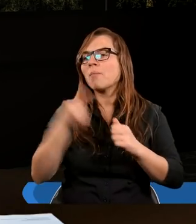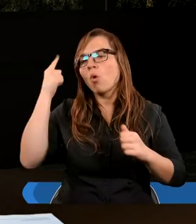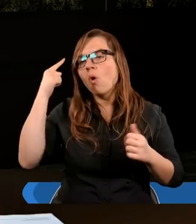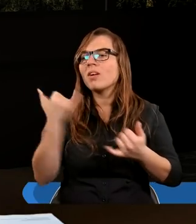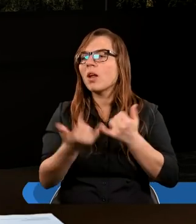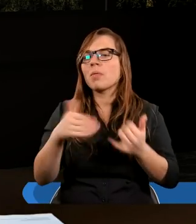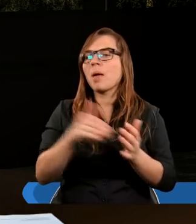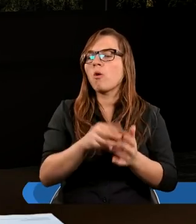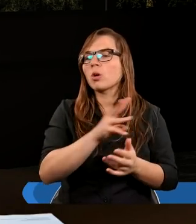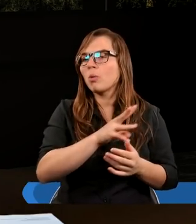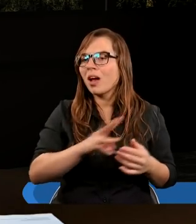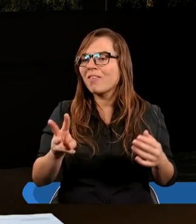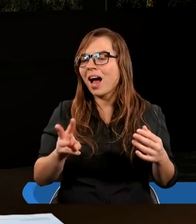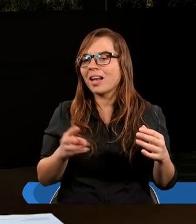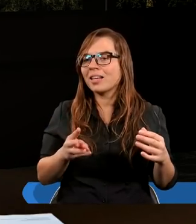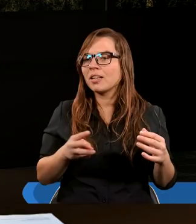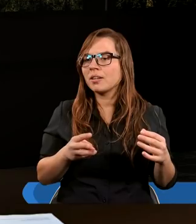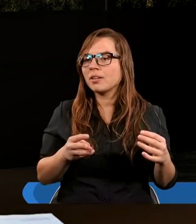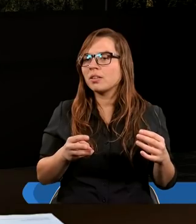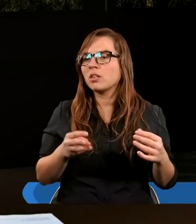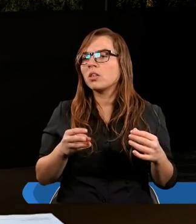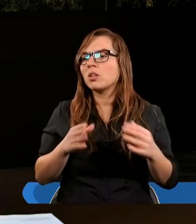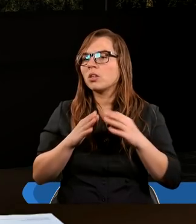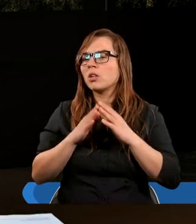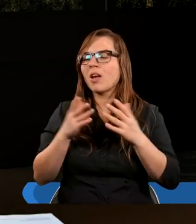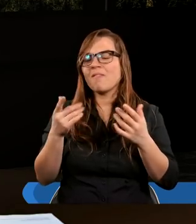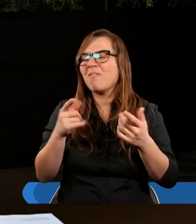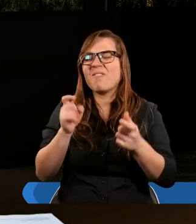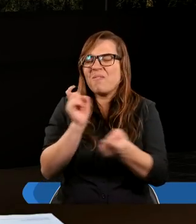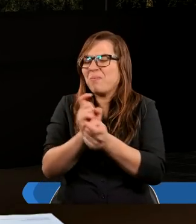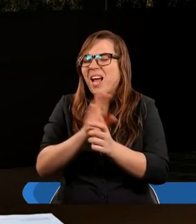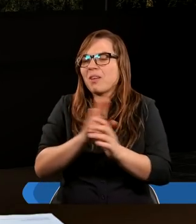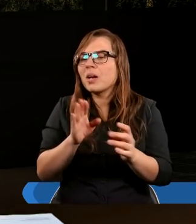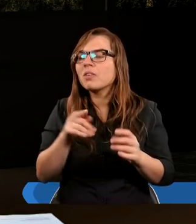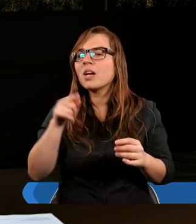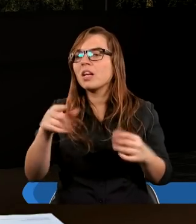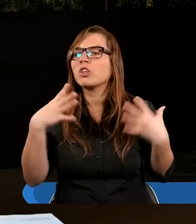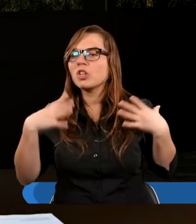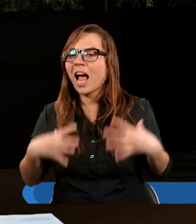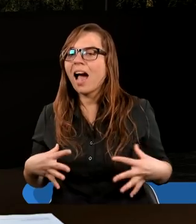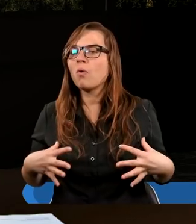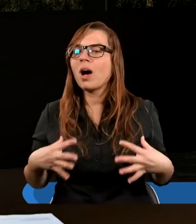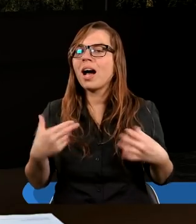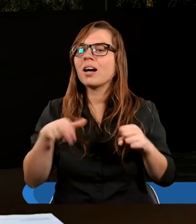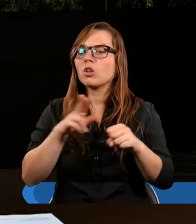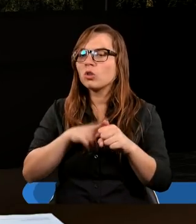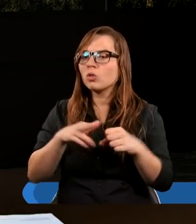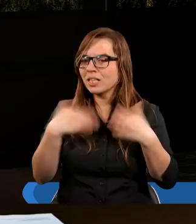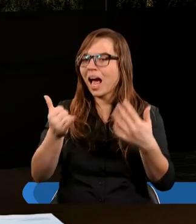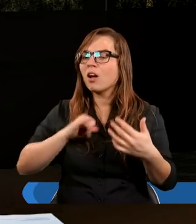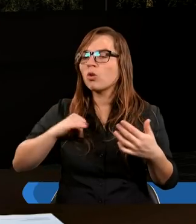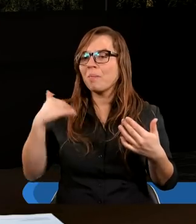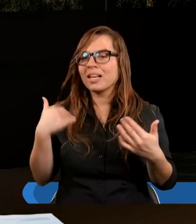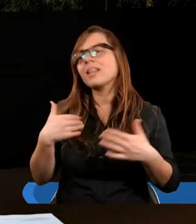nogą, nie potrzebuję was. Wprost przeciwnie. To członki ciała, które zdają się być